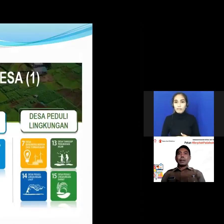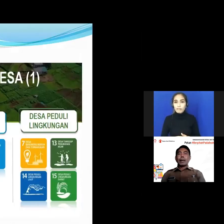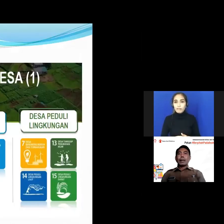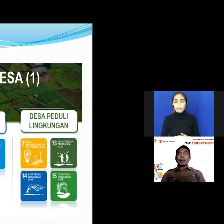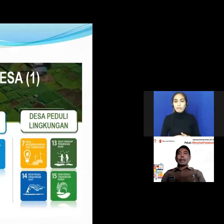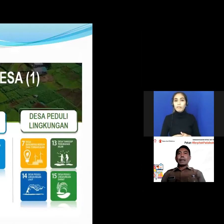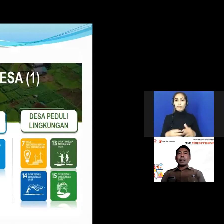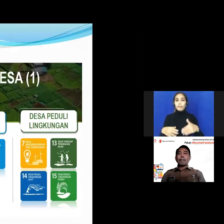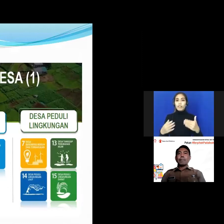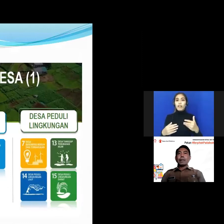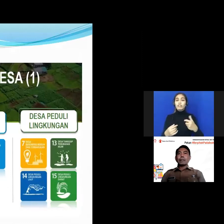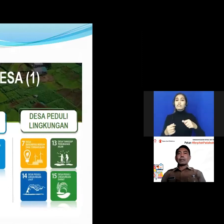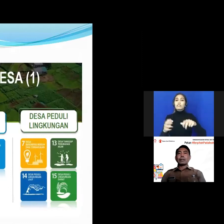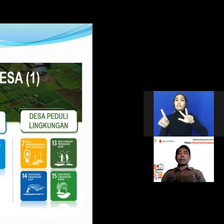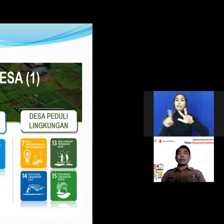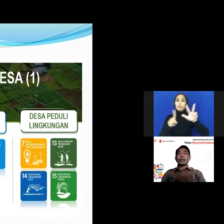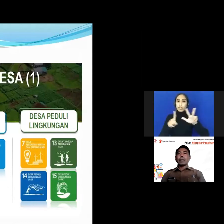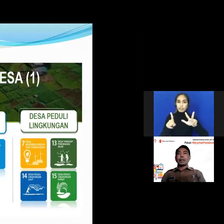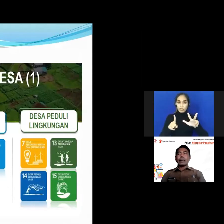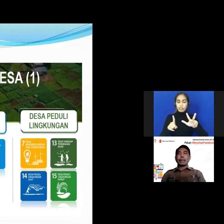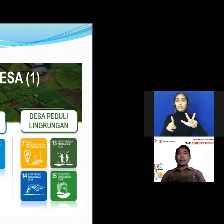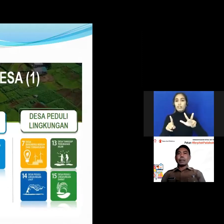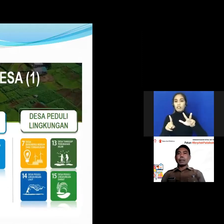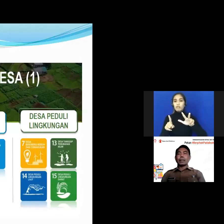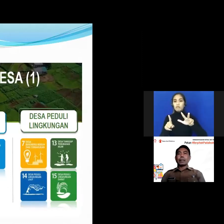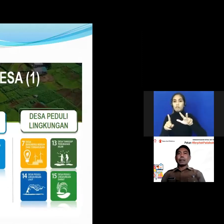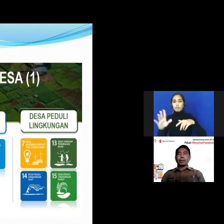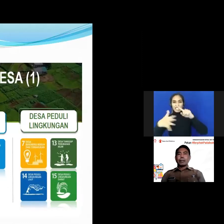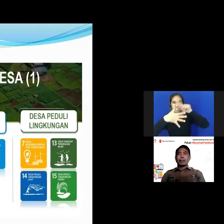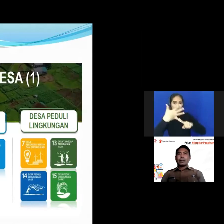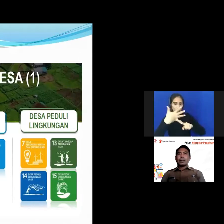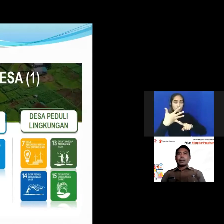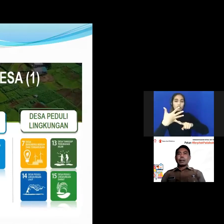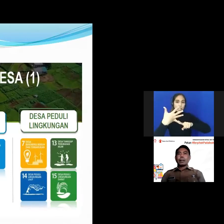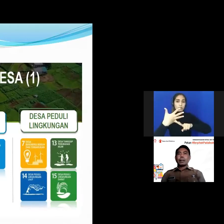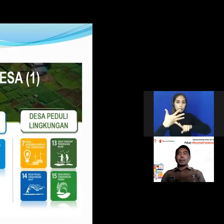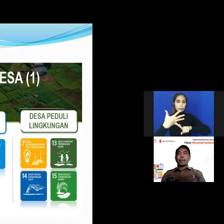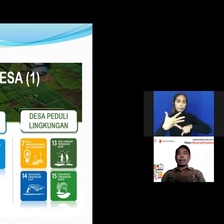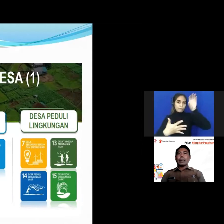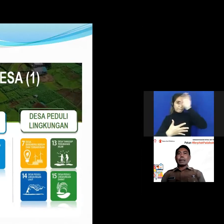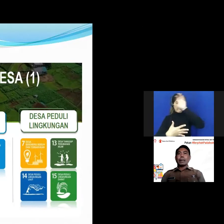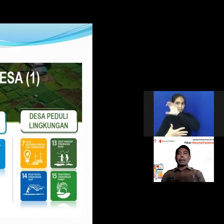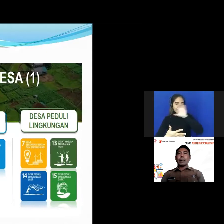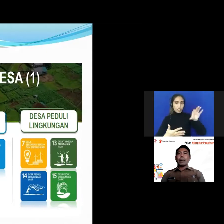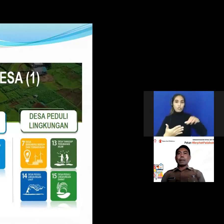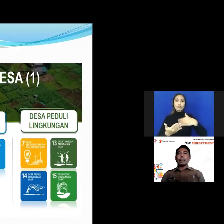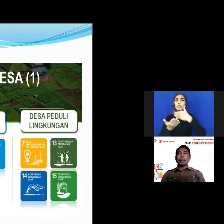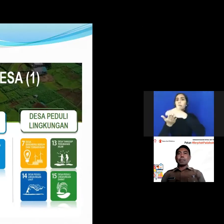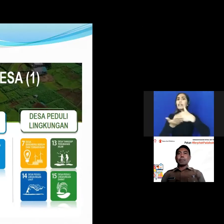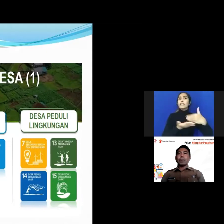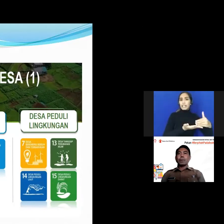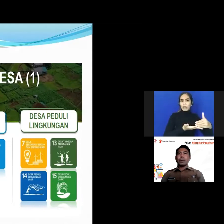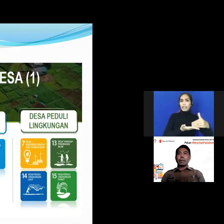nah dari 18 indikator SDGs tadi itu dibagi lagi dalam 8